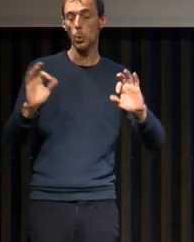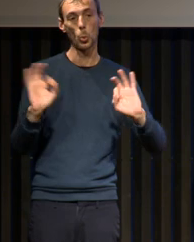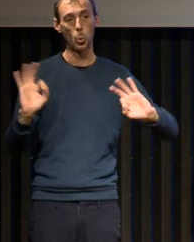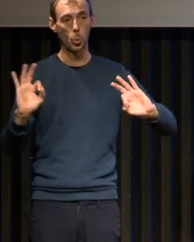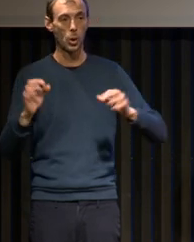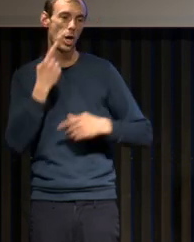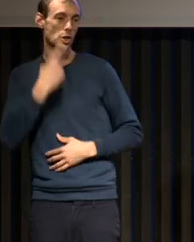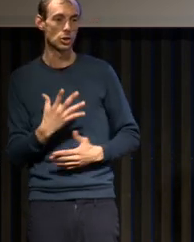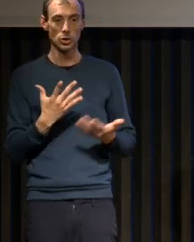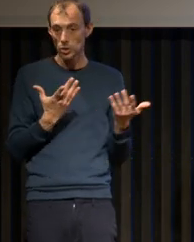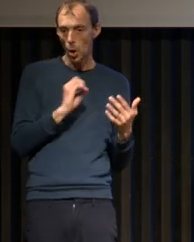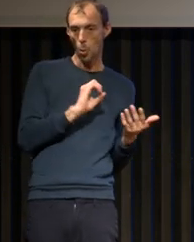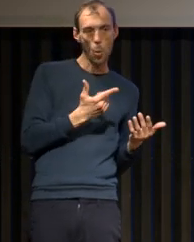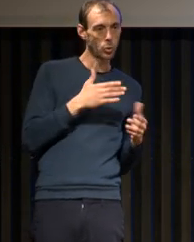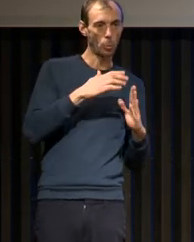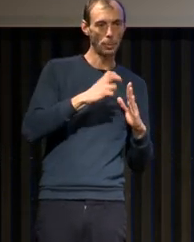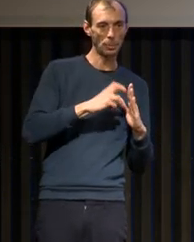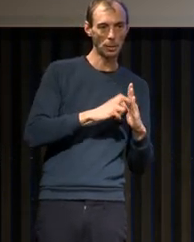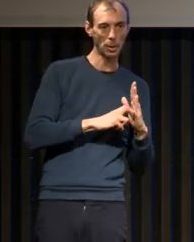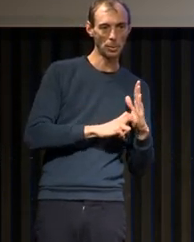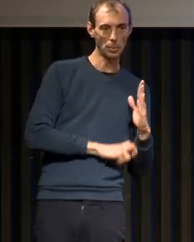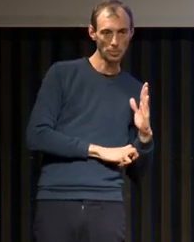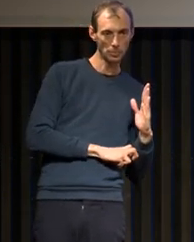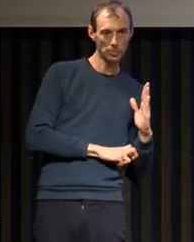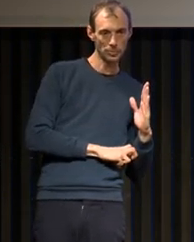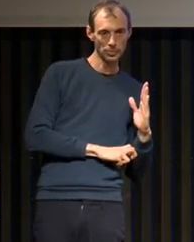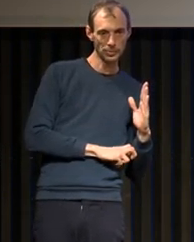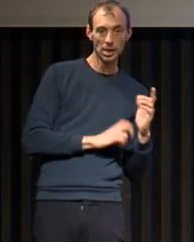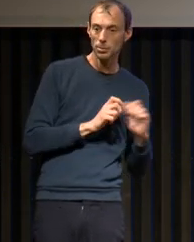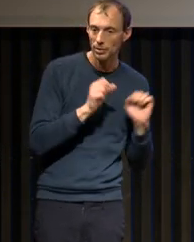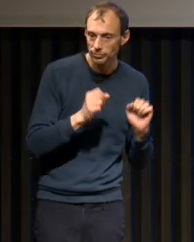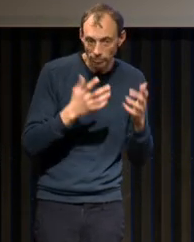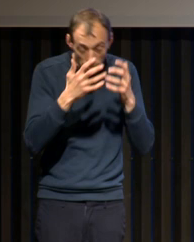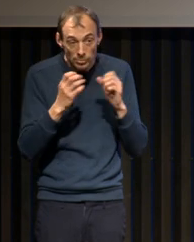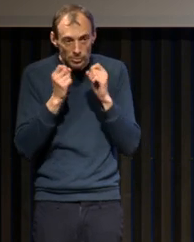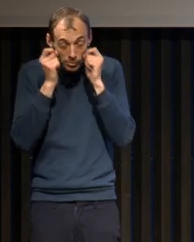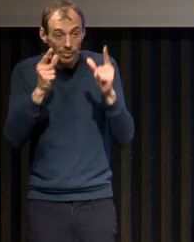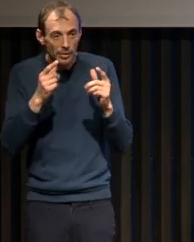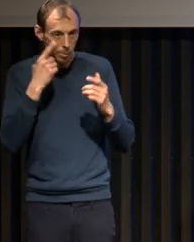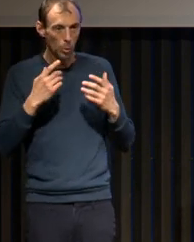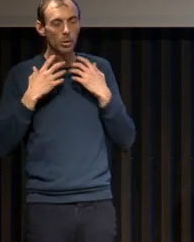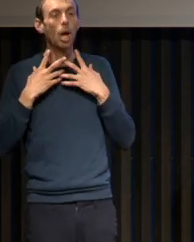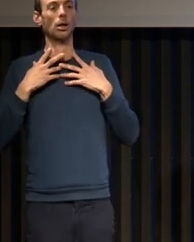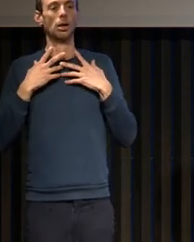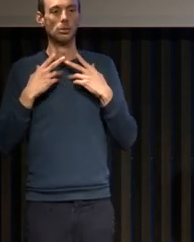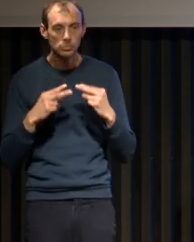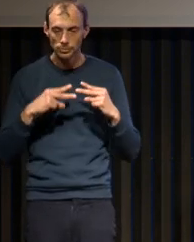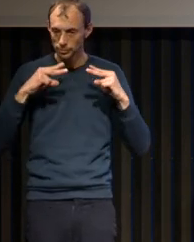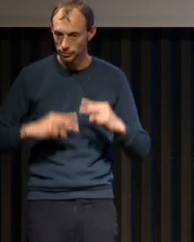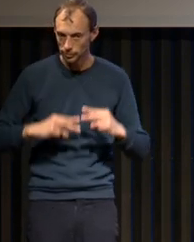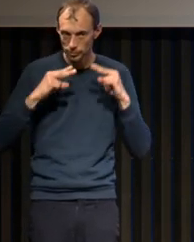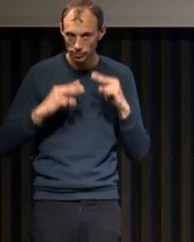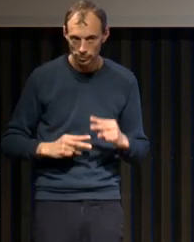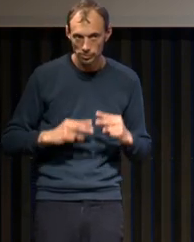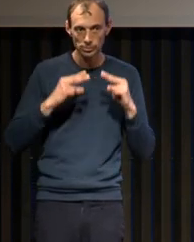Le cerveau détecte un problème et réveille le corps suffisamment longtemps pour que les voies aériennes se dégagent. La respiration est à